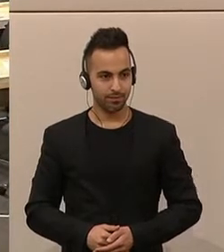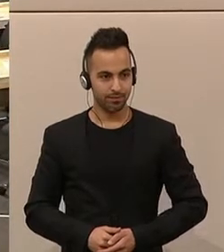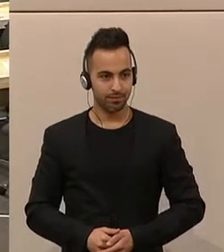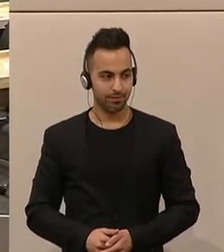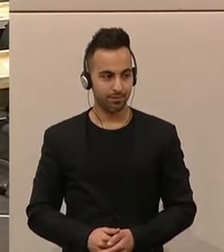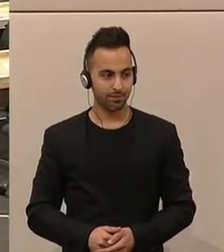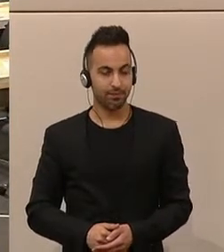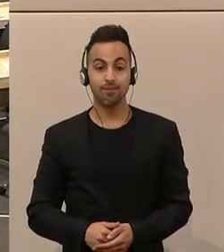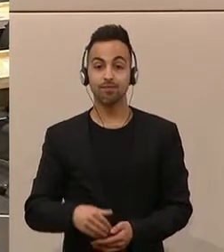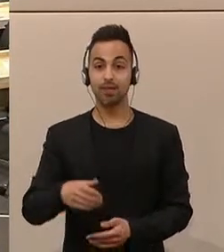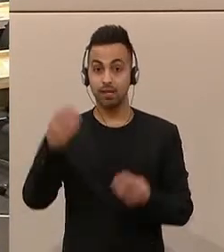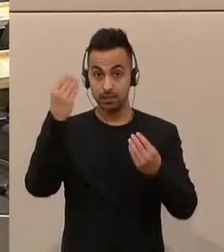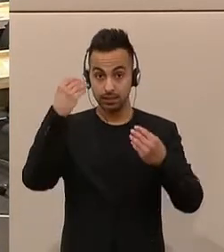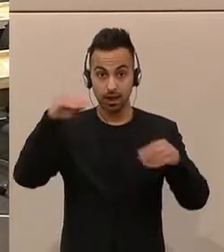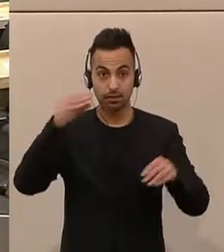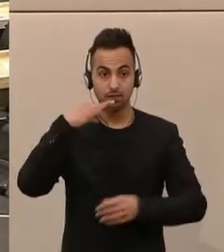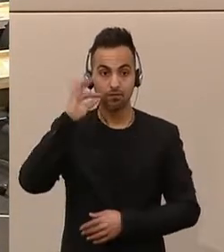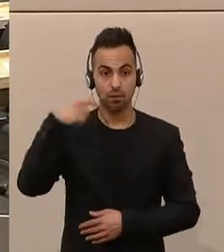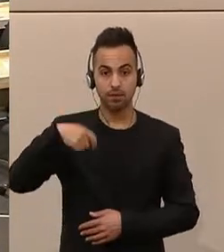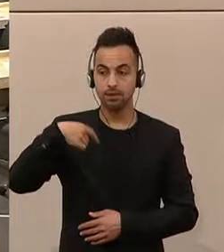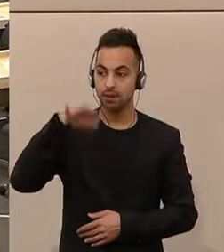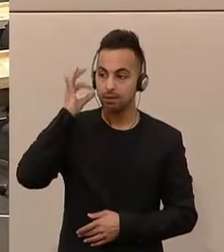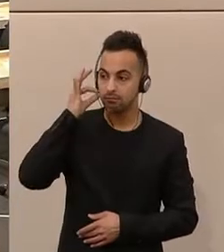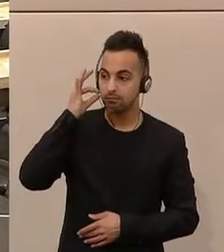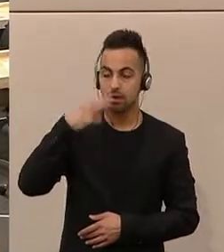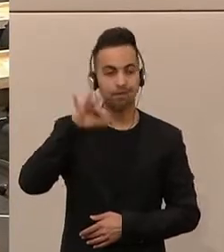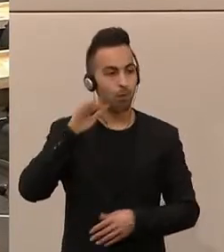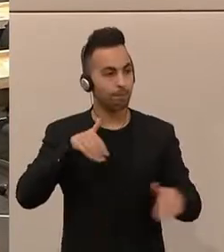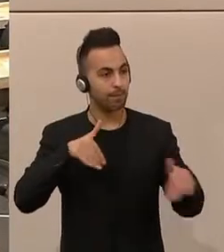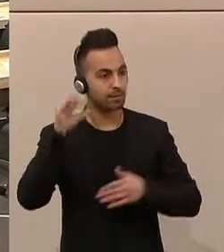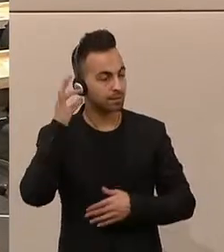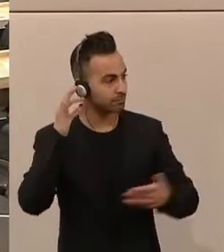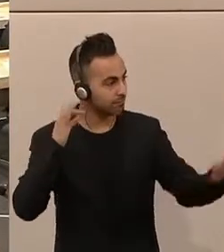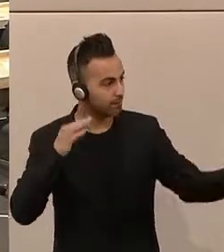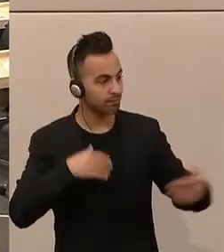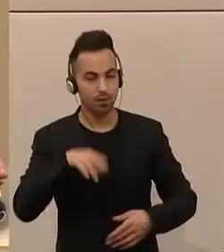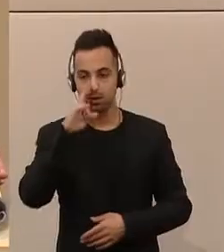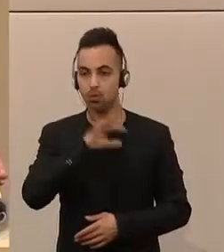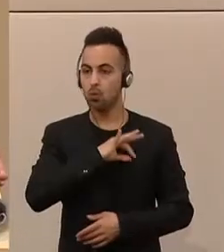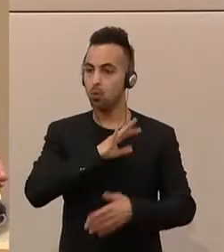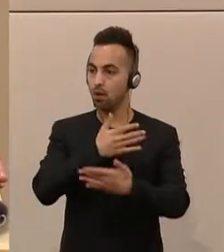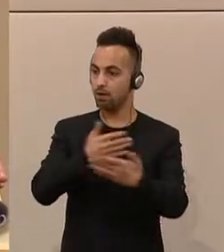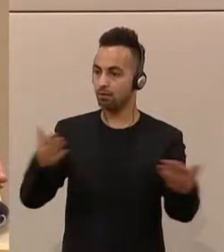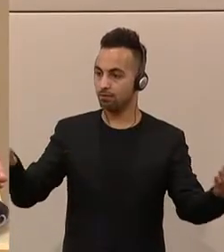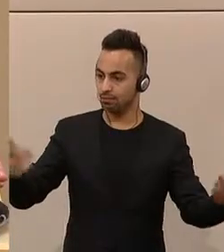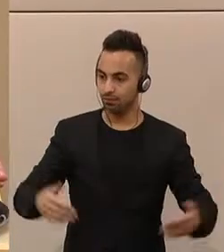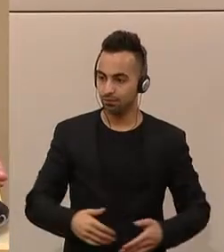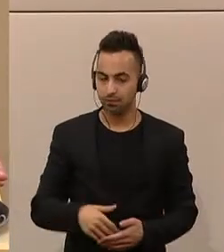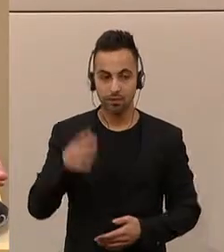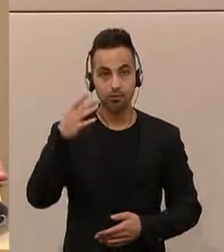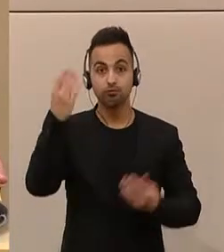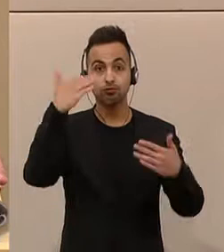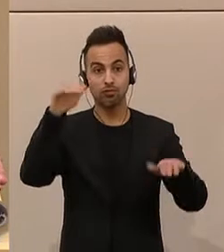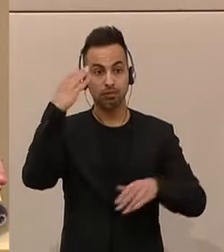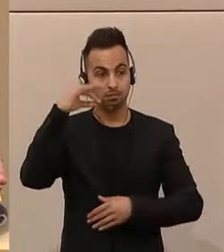Sehr geehrte Frau Präsidentin, Frau Ministerin, liebe Kolleginnen und Kollegen, geschätzte Damen und